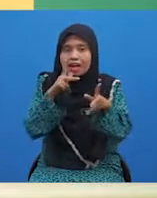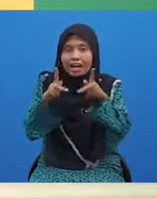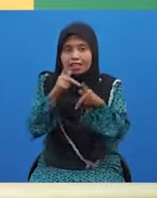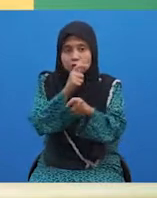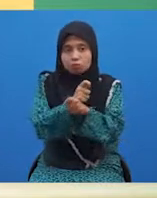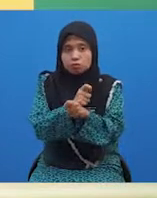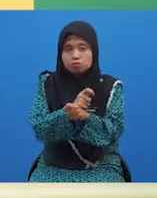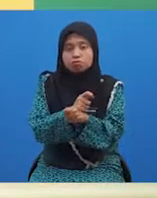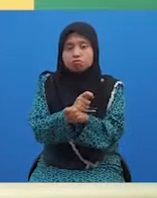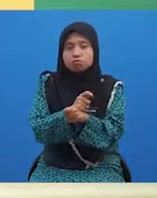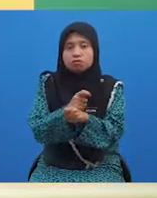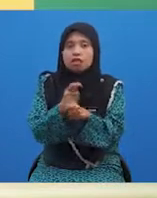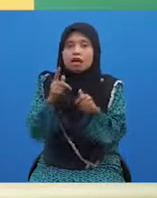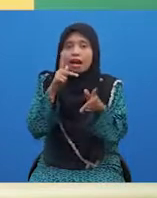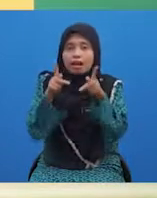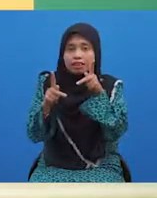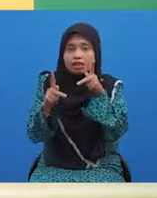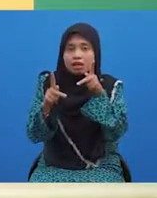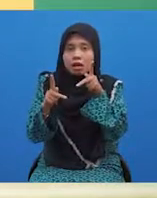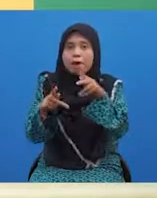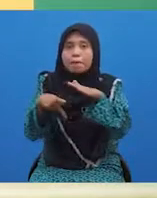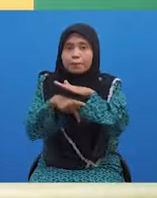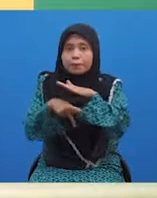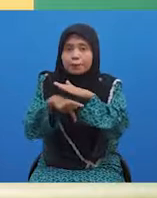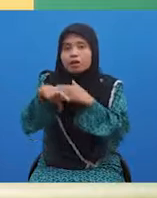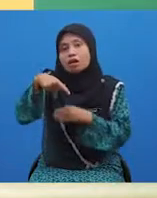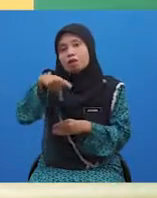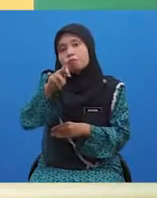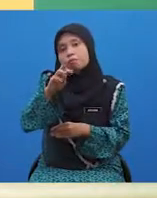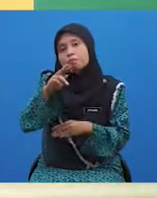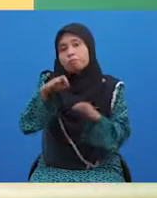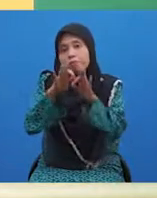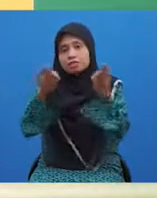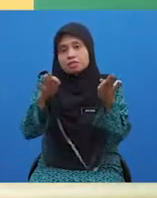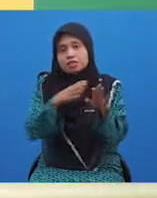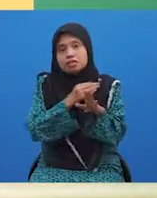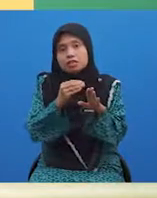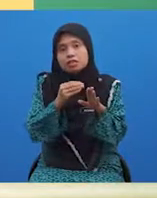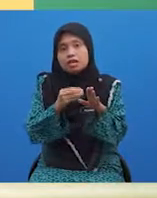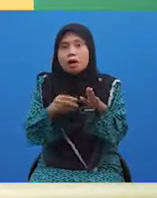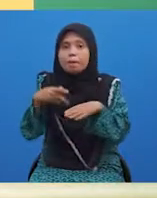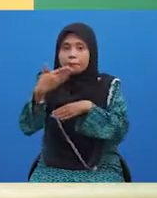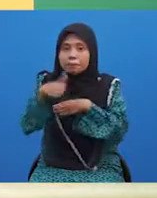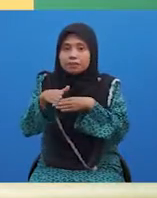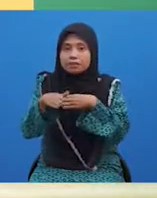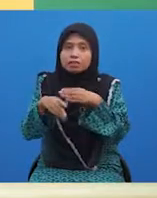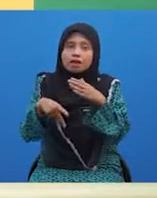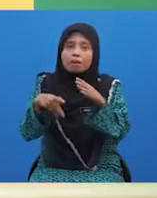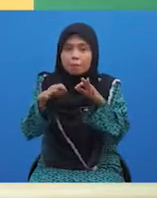tugas iaitu kata praferasa dan kata pascafrasa.